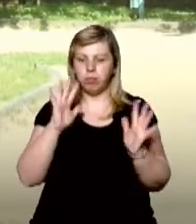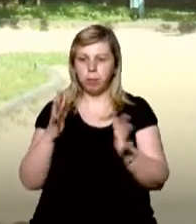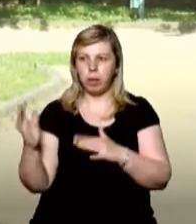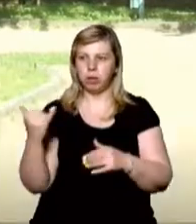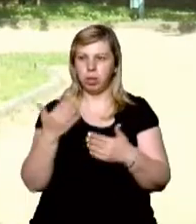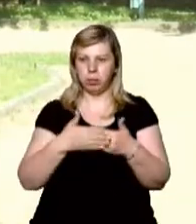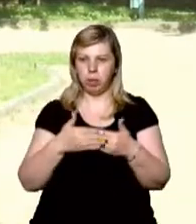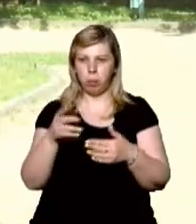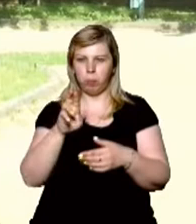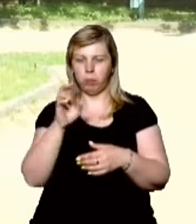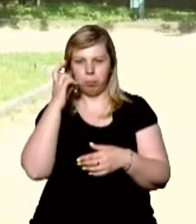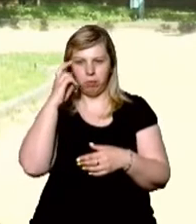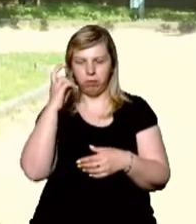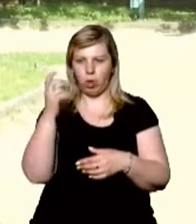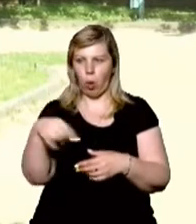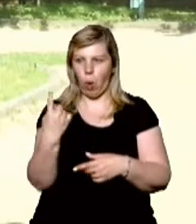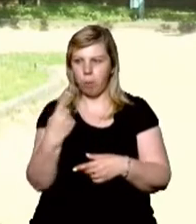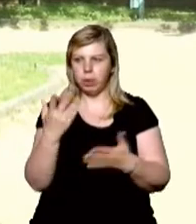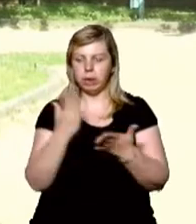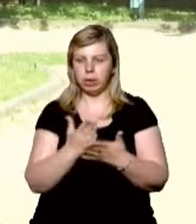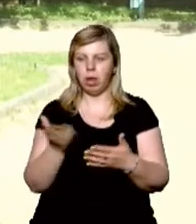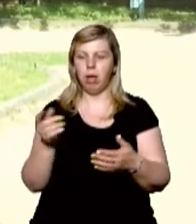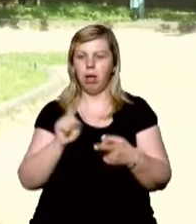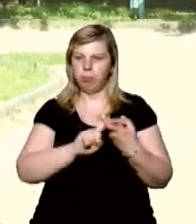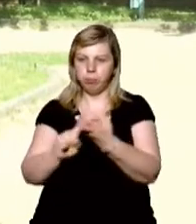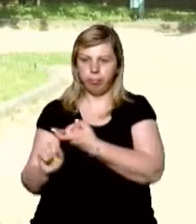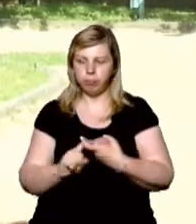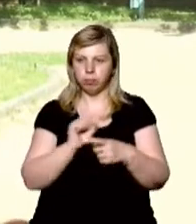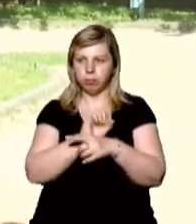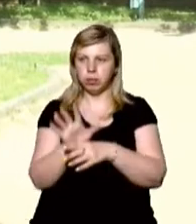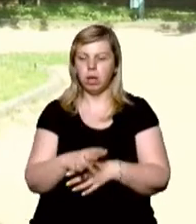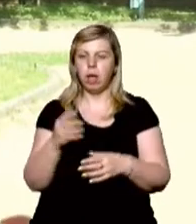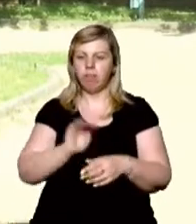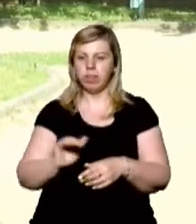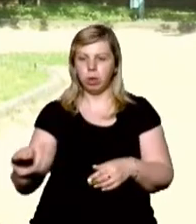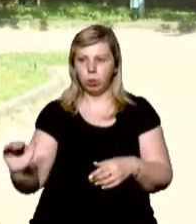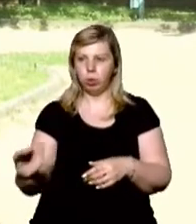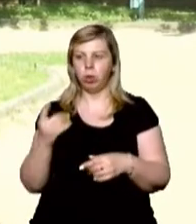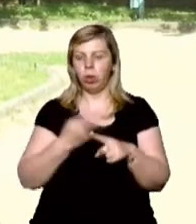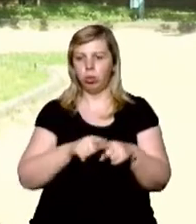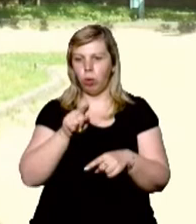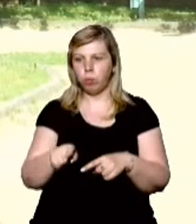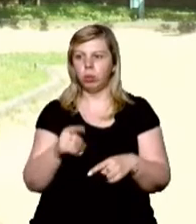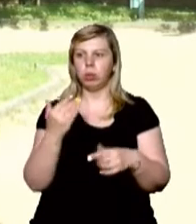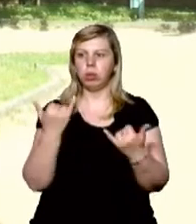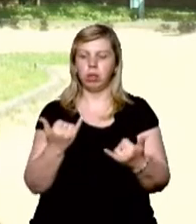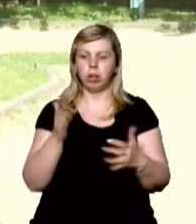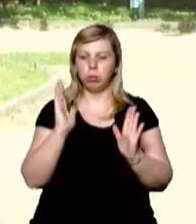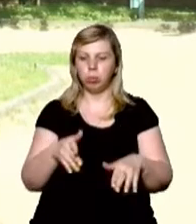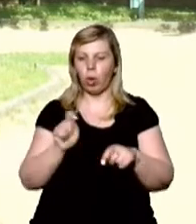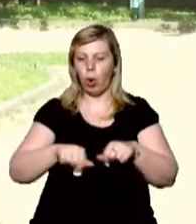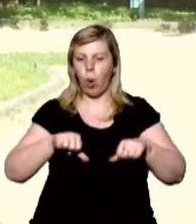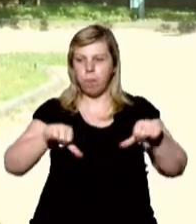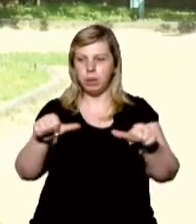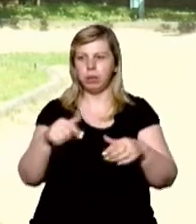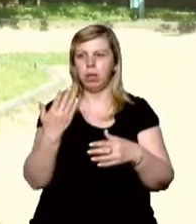здається, у броварах Київської області є спала коронавірусної інфекції саме в дошкільному навчальному закладі. Тому завтра у нас буде передана комісія